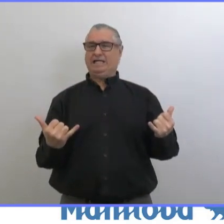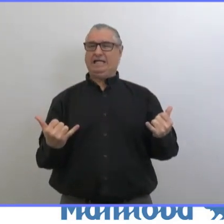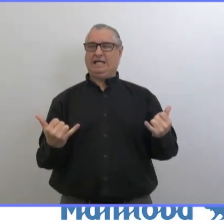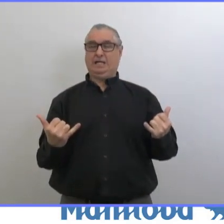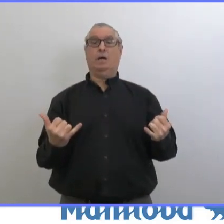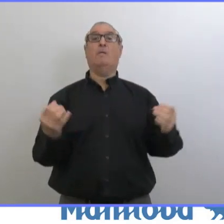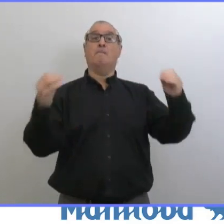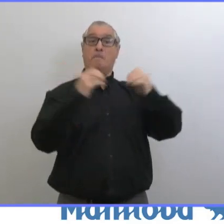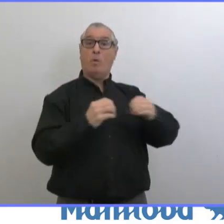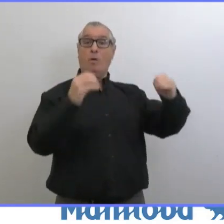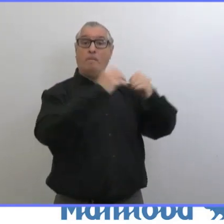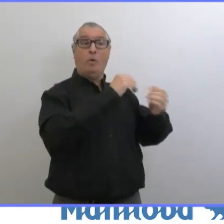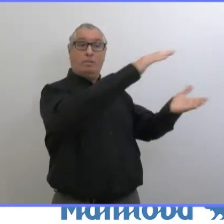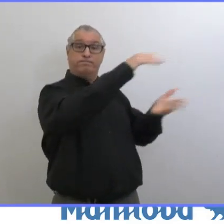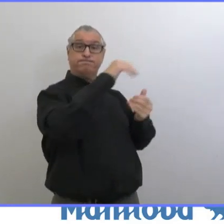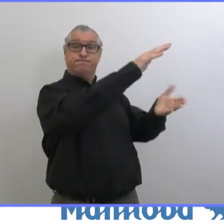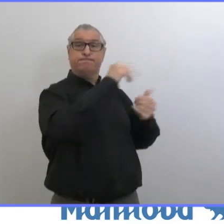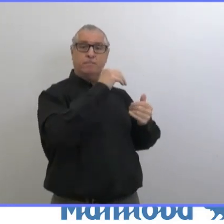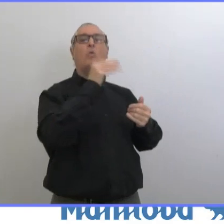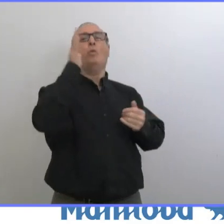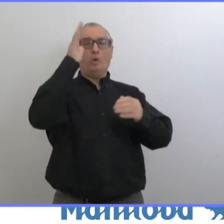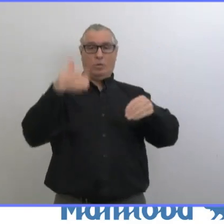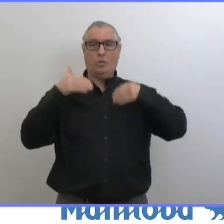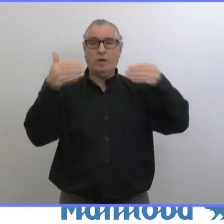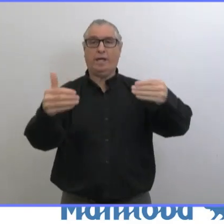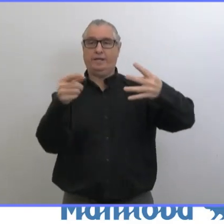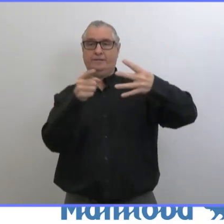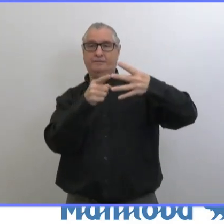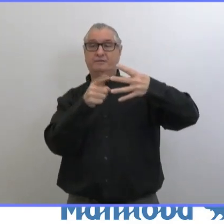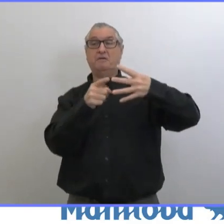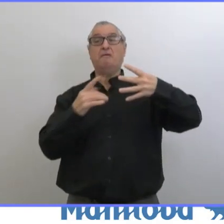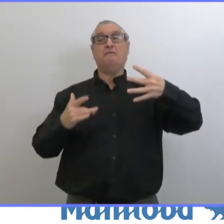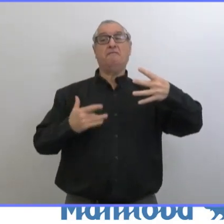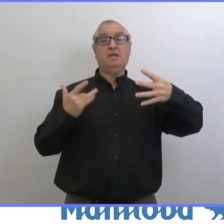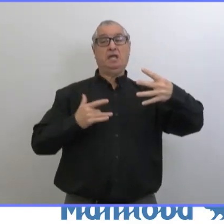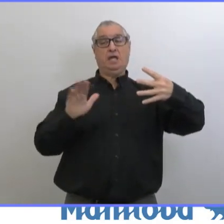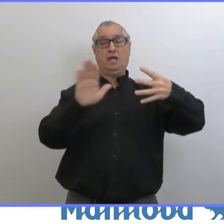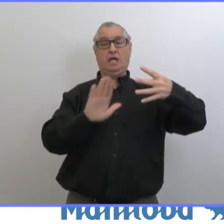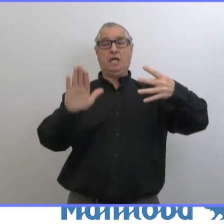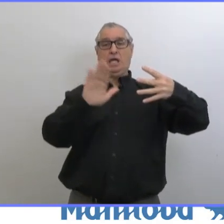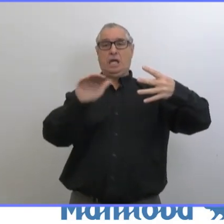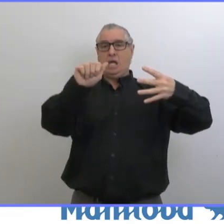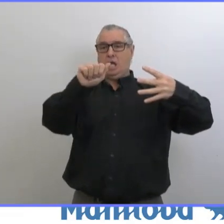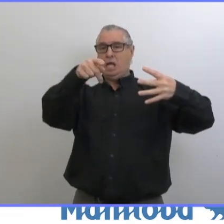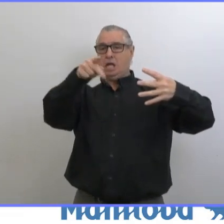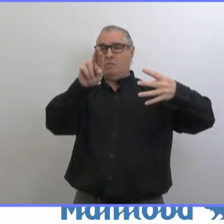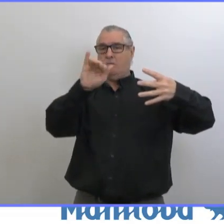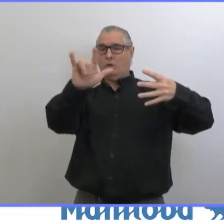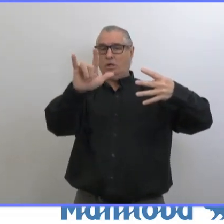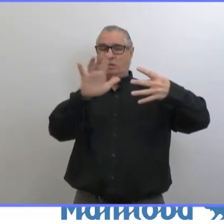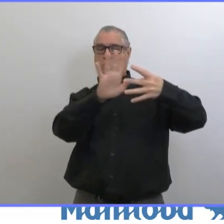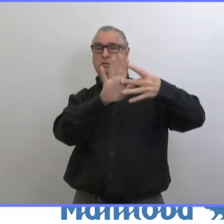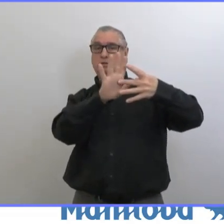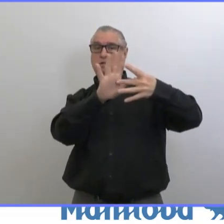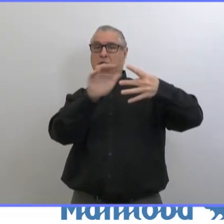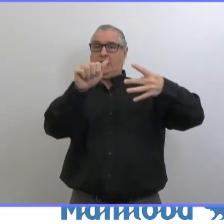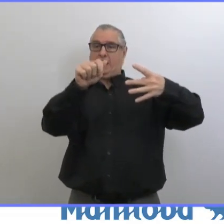plus de vaccins disponibles. En fonction des projections actuelles, on ne pense pas pouvoir commencer la deuxième phase avant avril.